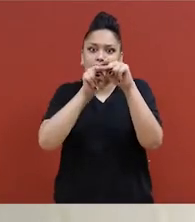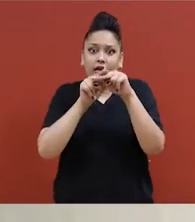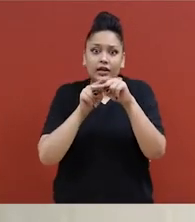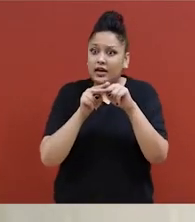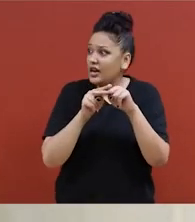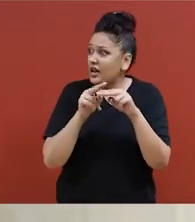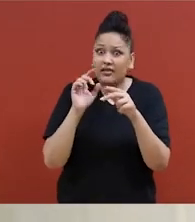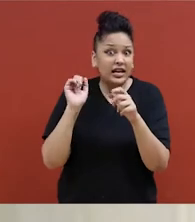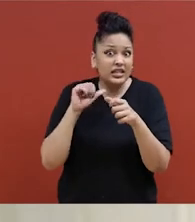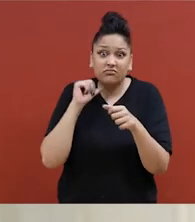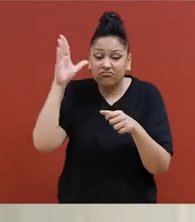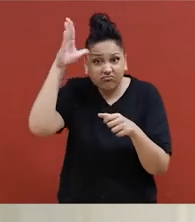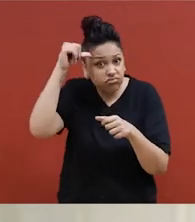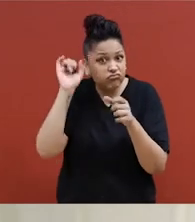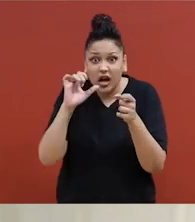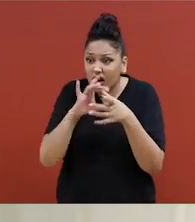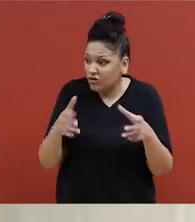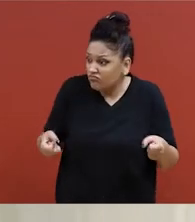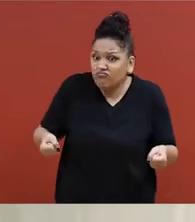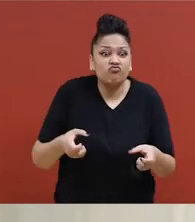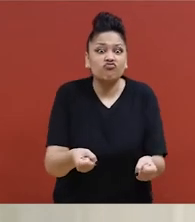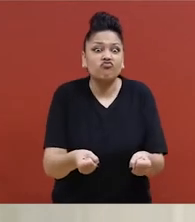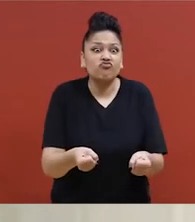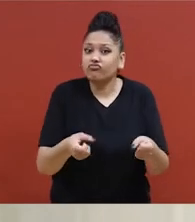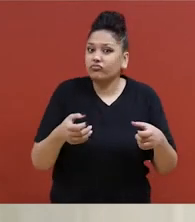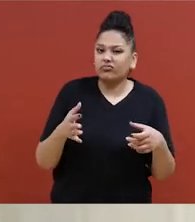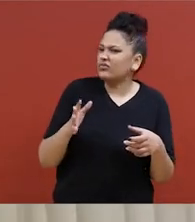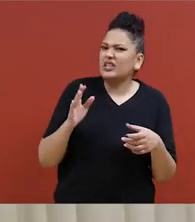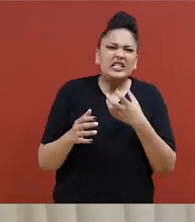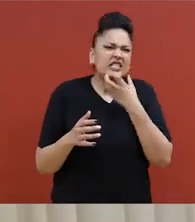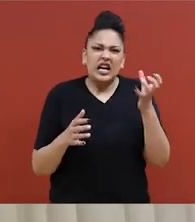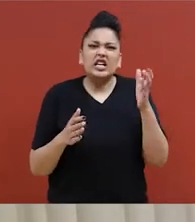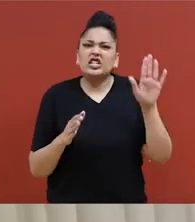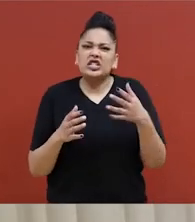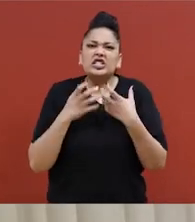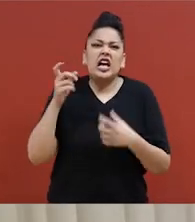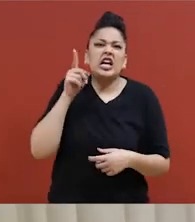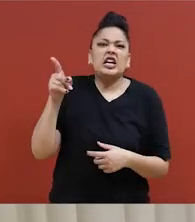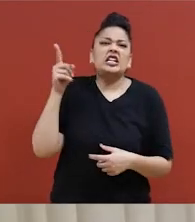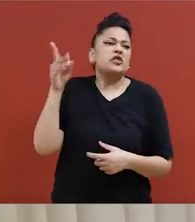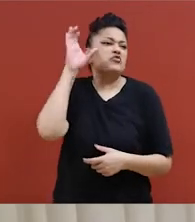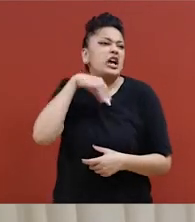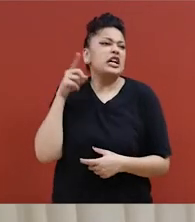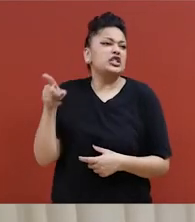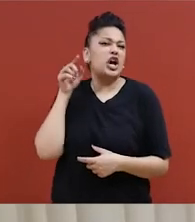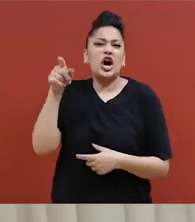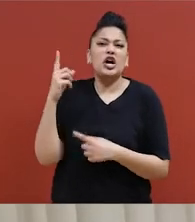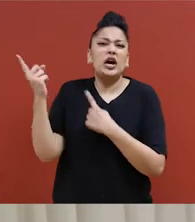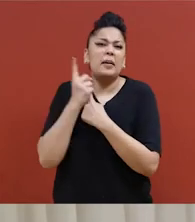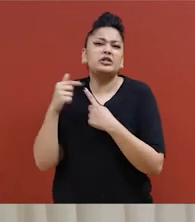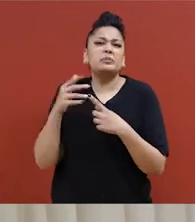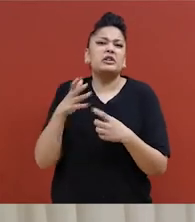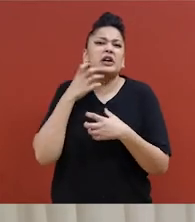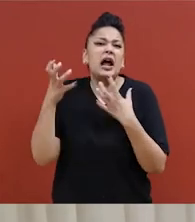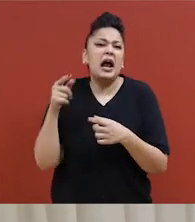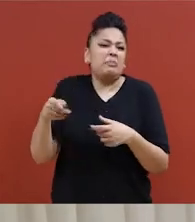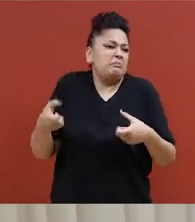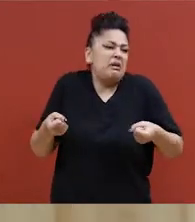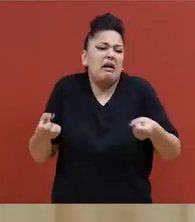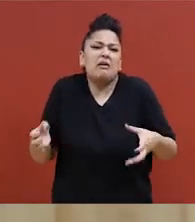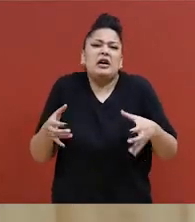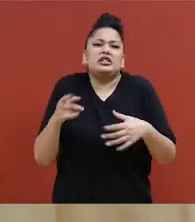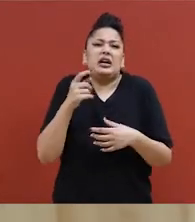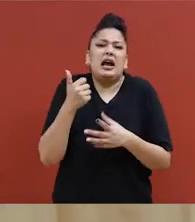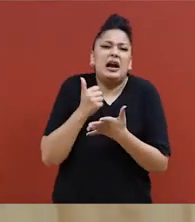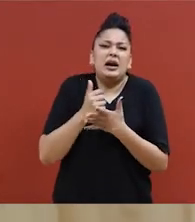» Ou s'ils ne lâchent pas la chaise, je pourrais crier « vous avec la veste rouge, je me fais attaquer par un inconnu